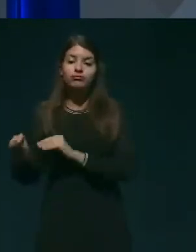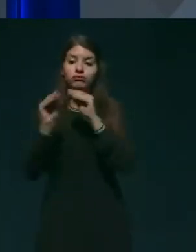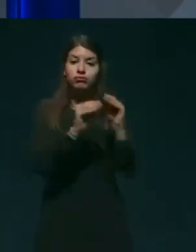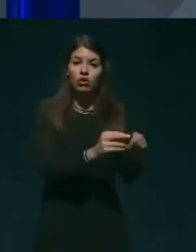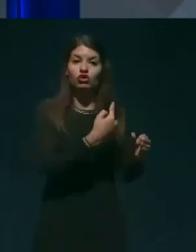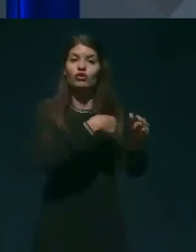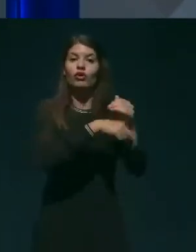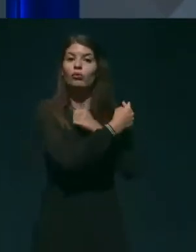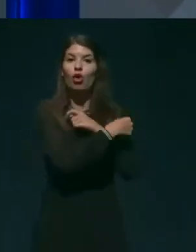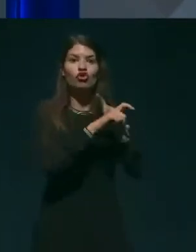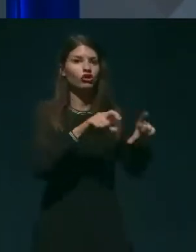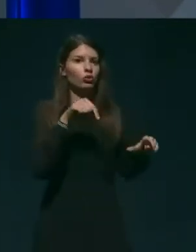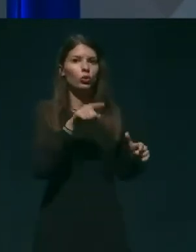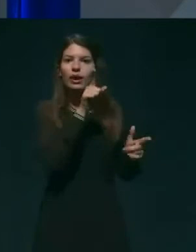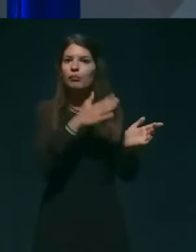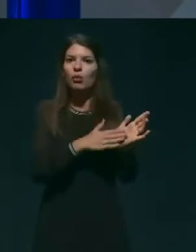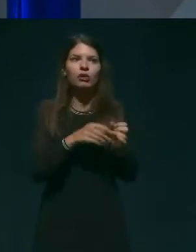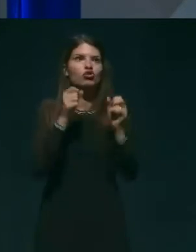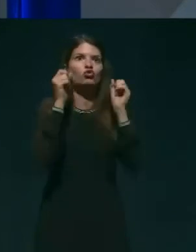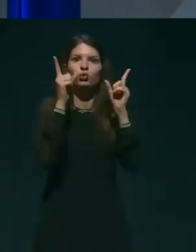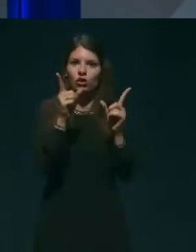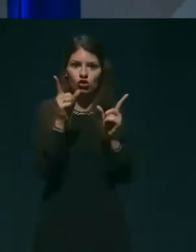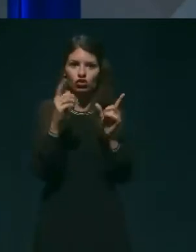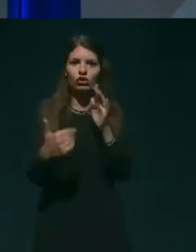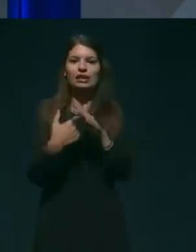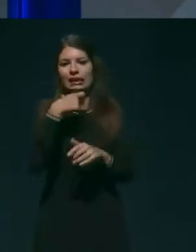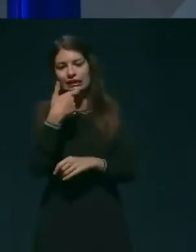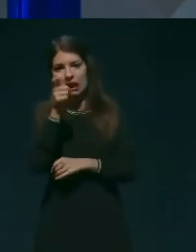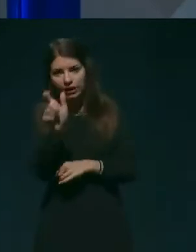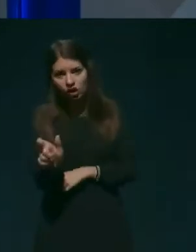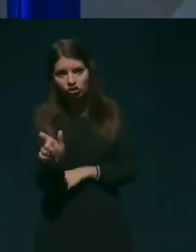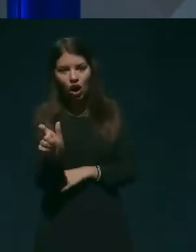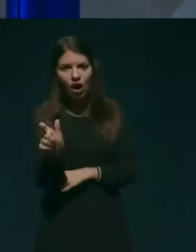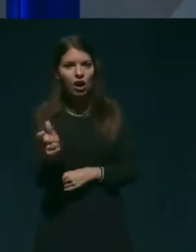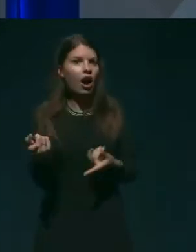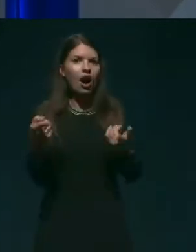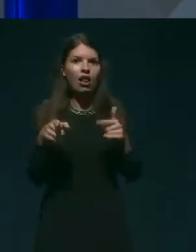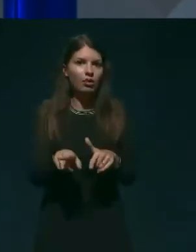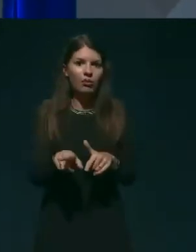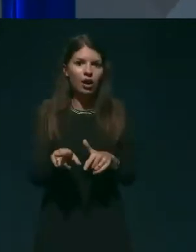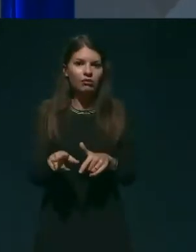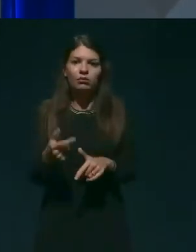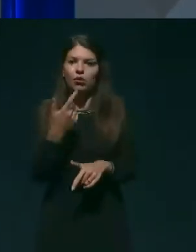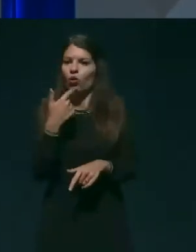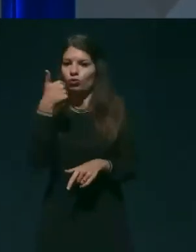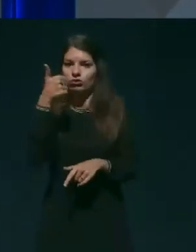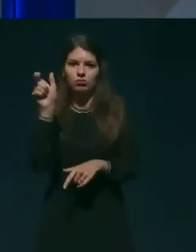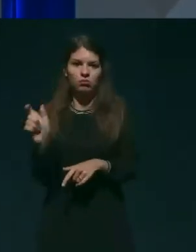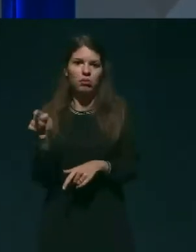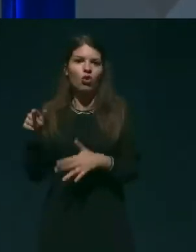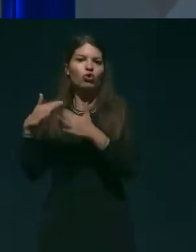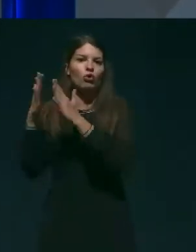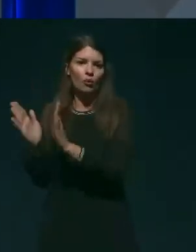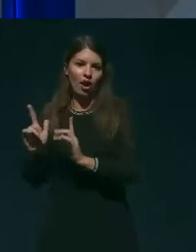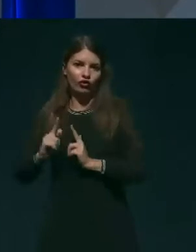niti za stanovalca doma o starelih, niti za koga, ki je pač doma. In pravzaprav tisto,